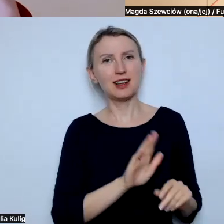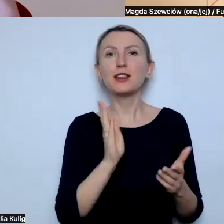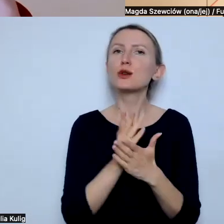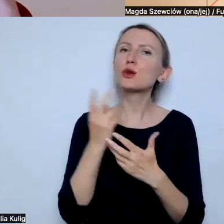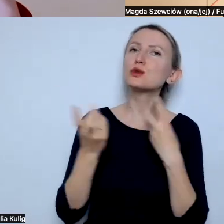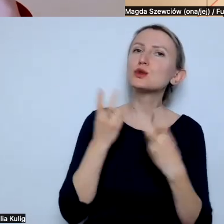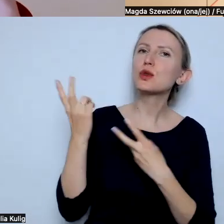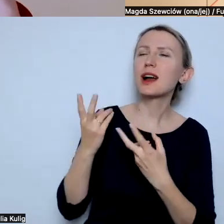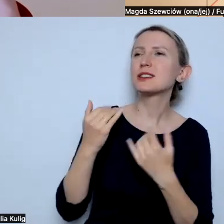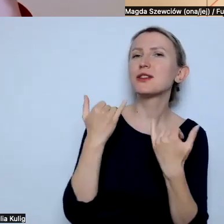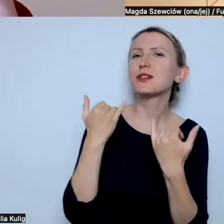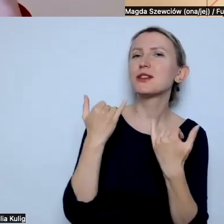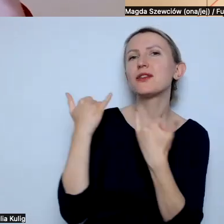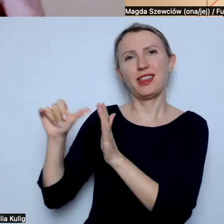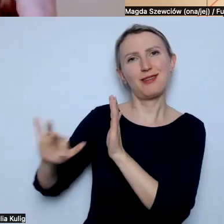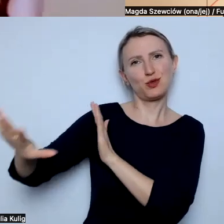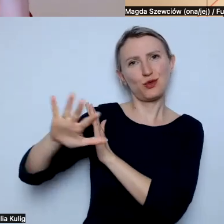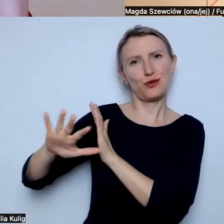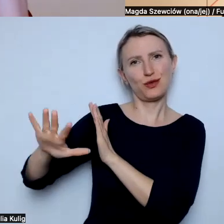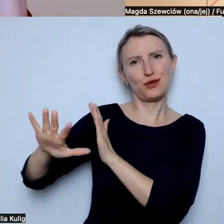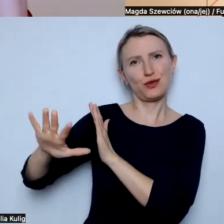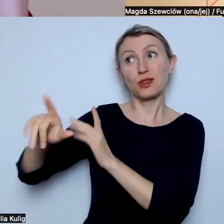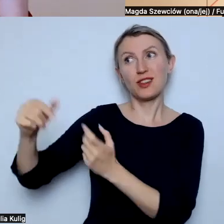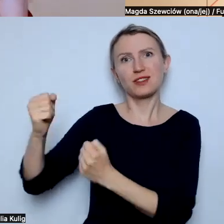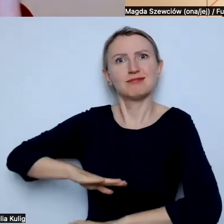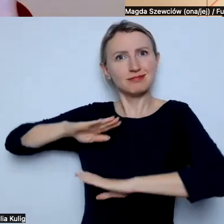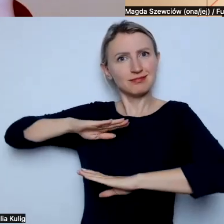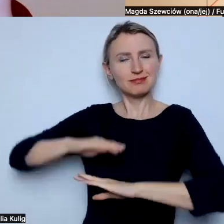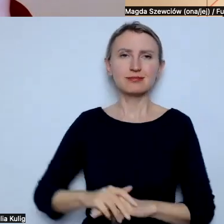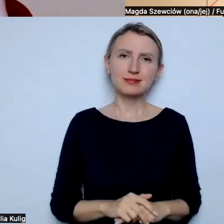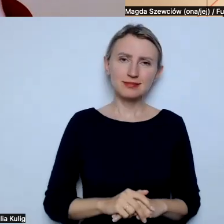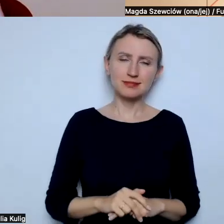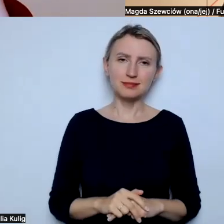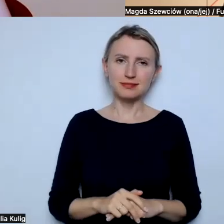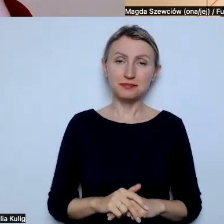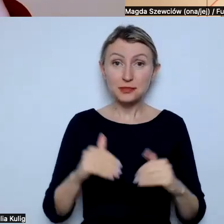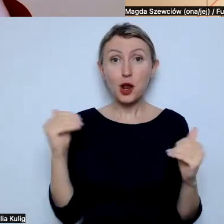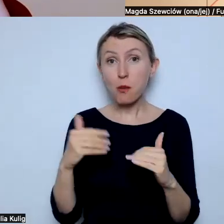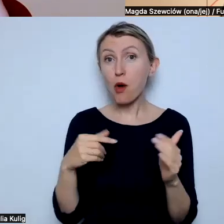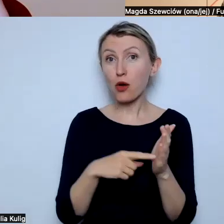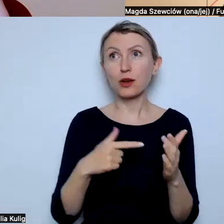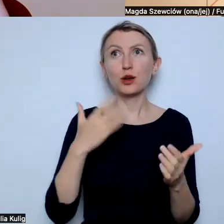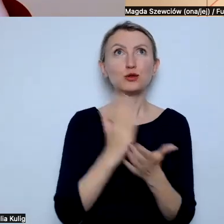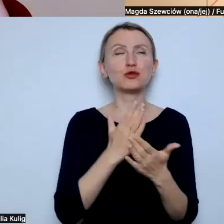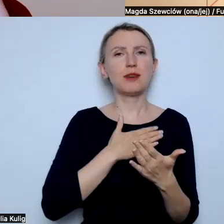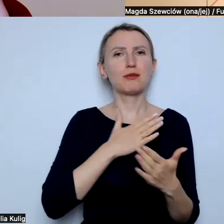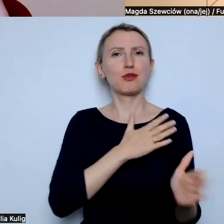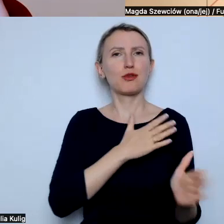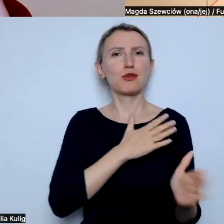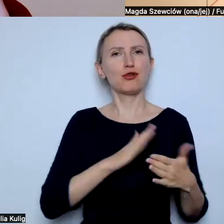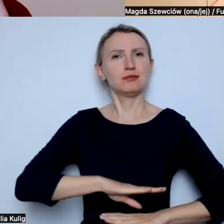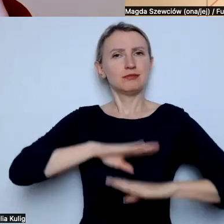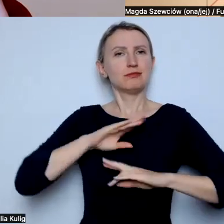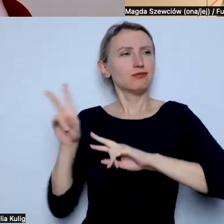sojuszników poza tym środowiskiem i się tam wzmacniania. I być może wtedy z takim wzmocnieniem, wróceniem do tego środowiska